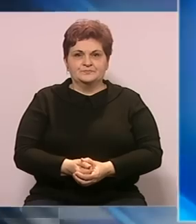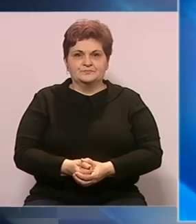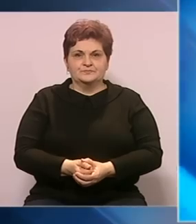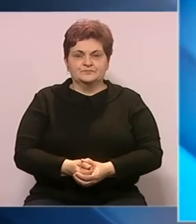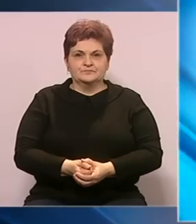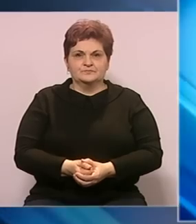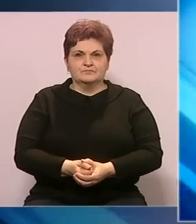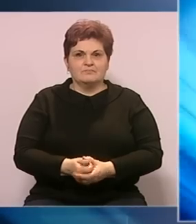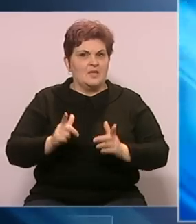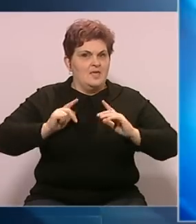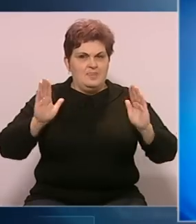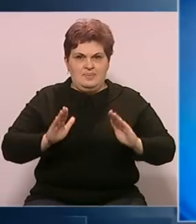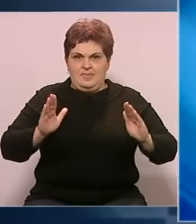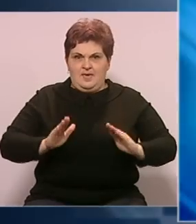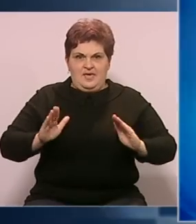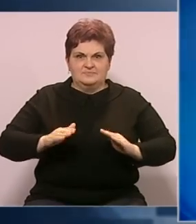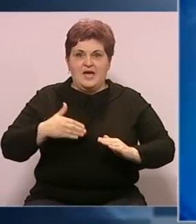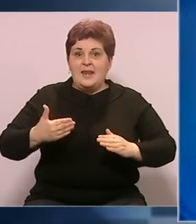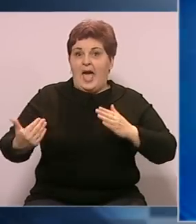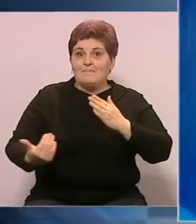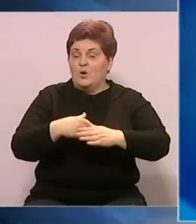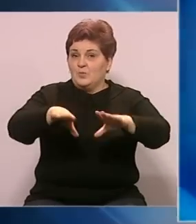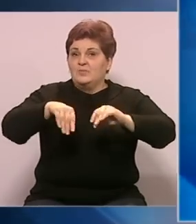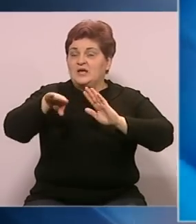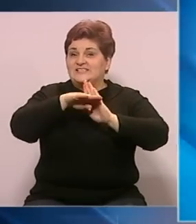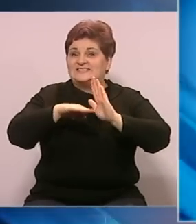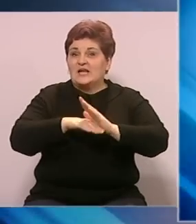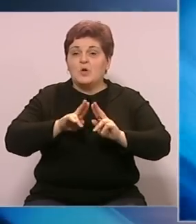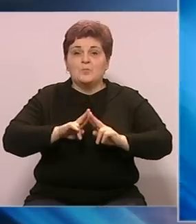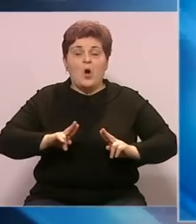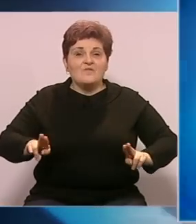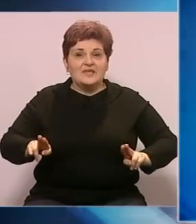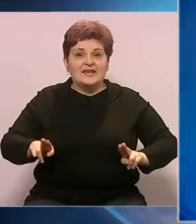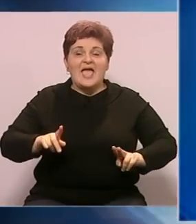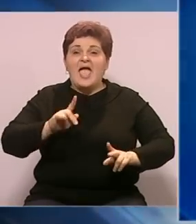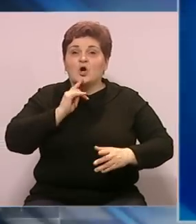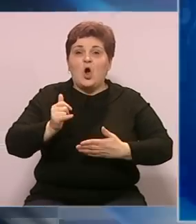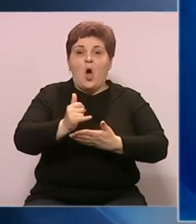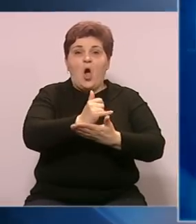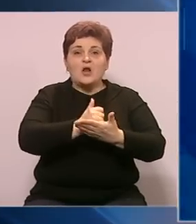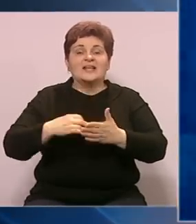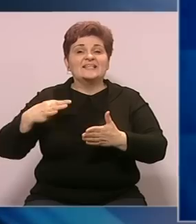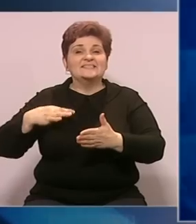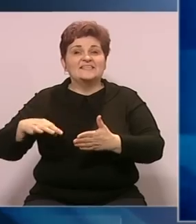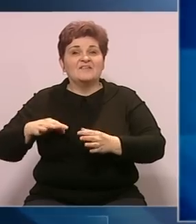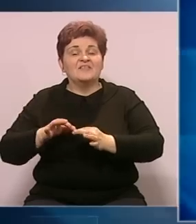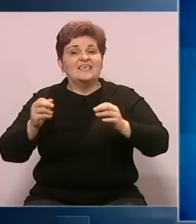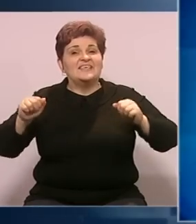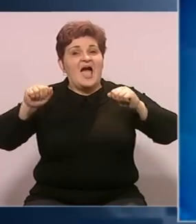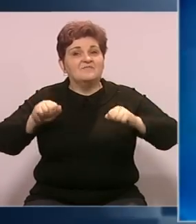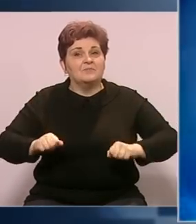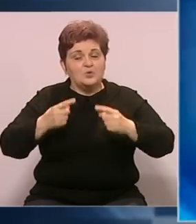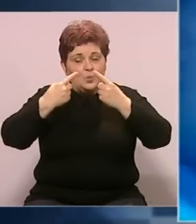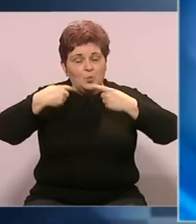Ne stišavaju se reakcije nakon ponovnog usvajanja zakona o nepokretnoj imovini koja se koristi za funkcionisanje javne vlasti u